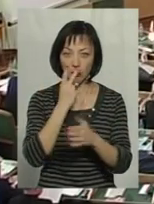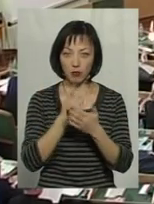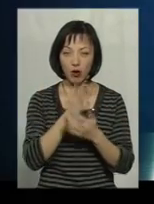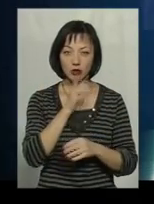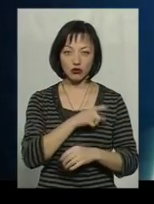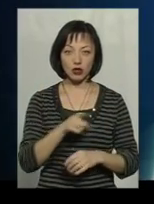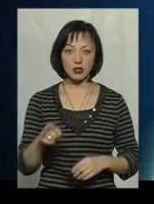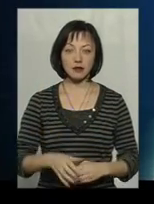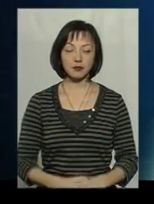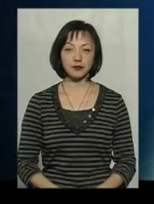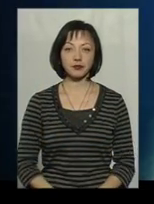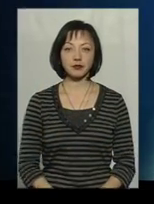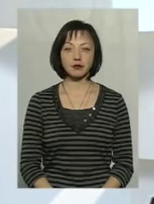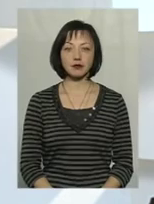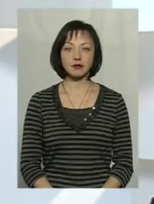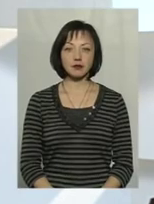час.